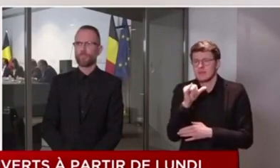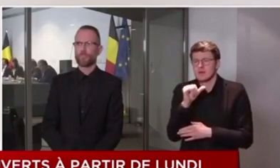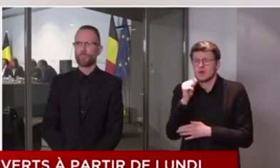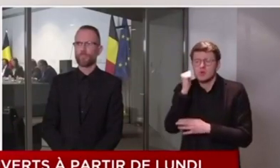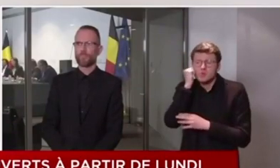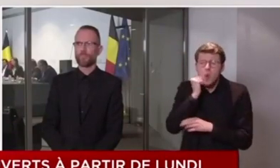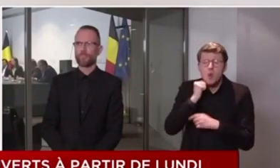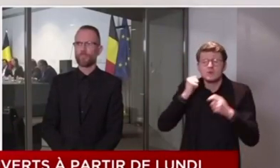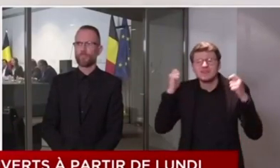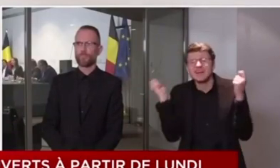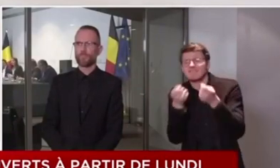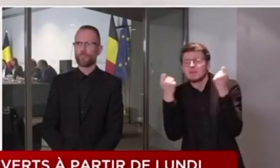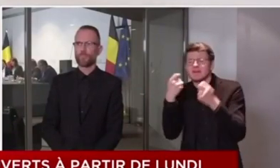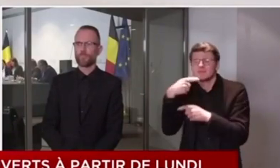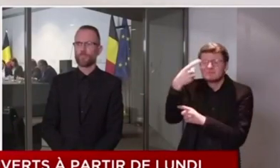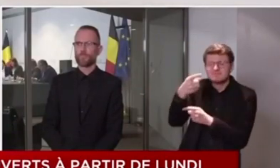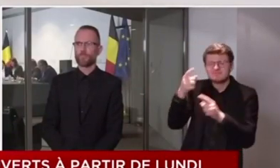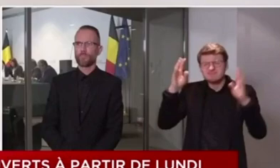Ils ne pourront pas être organisés.